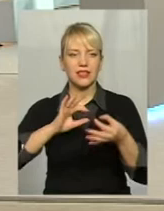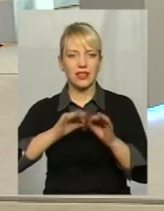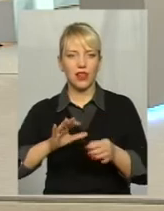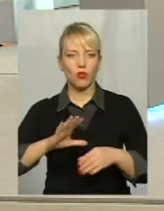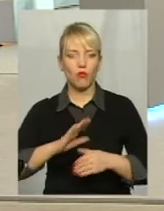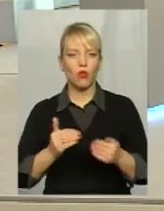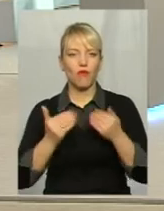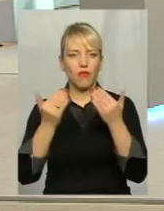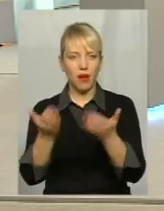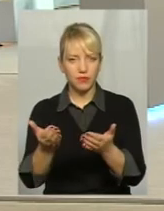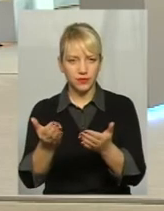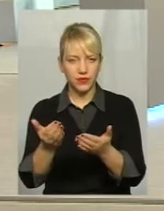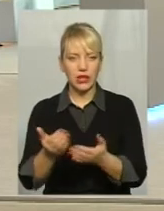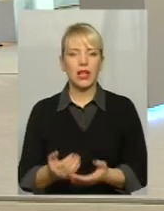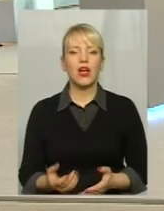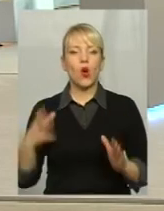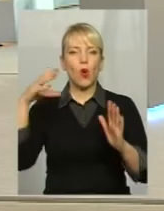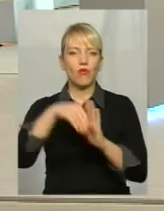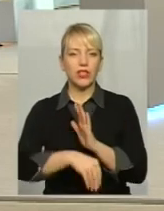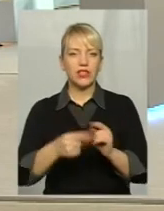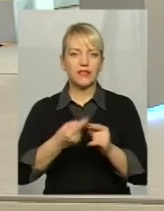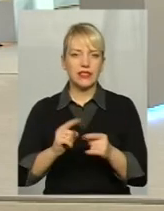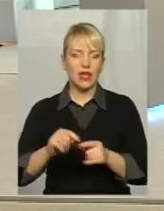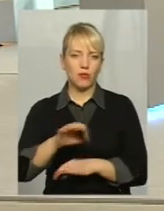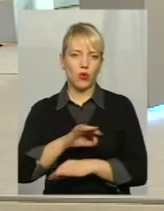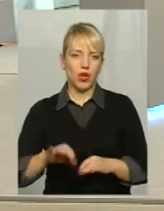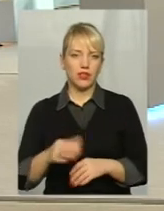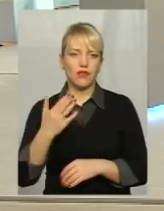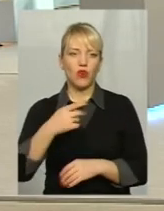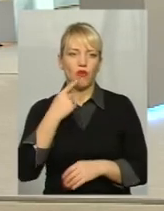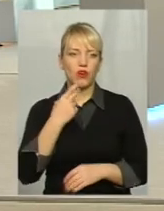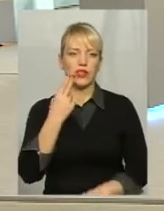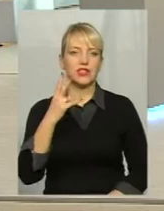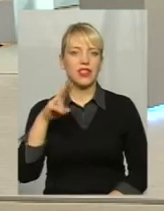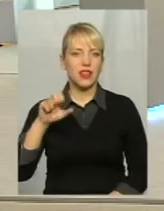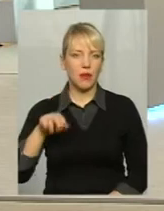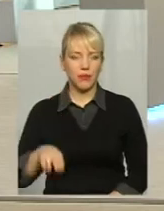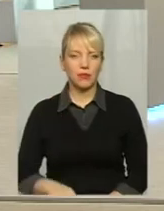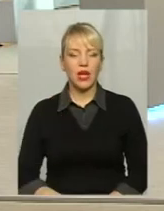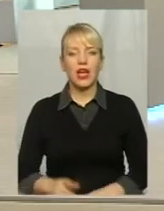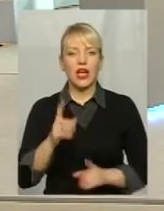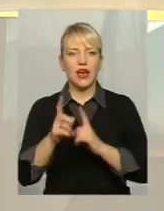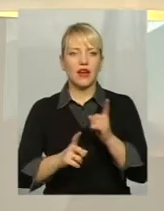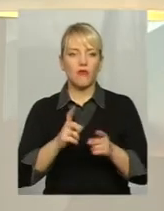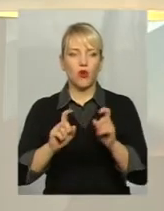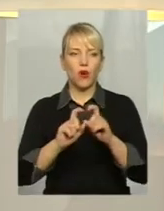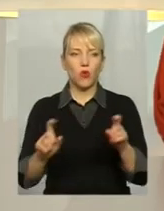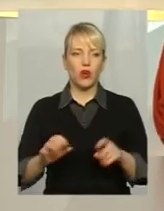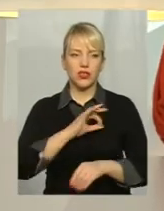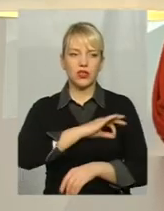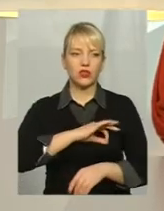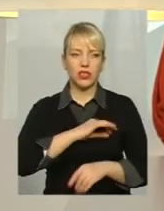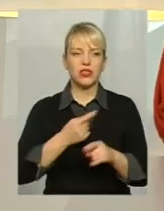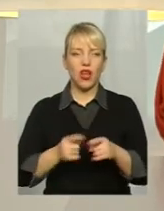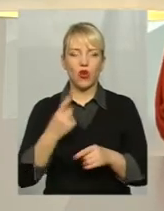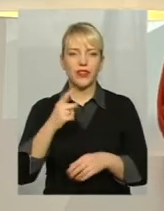війти в ті проєкти, ви зазначили ЦНАП Реформа органів юстиції теж одна з